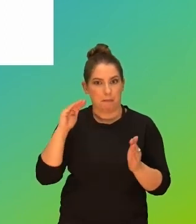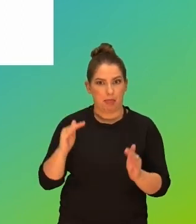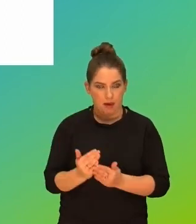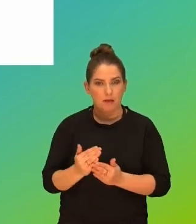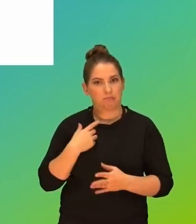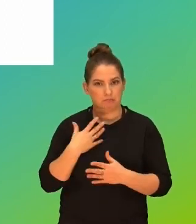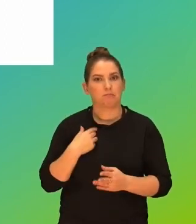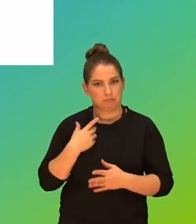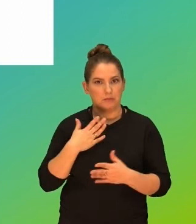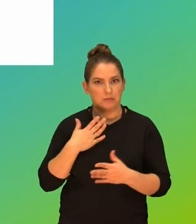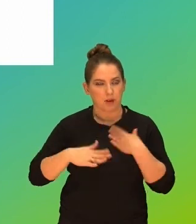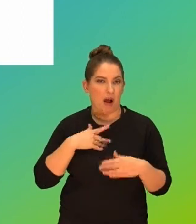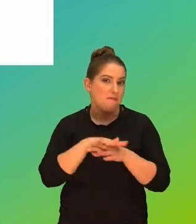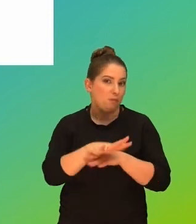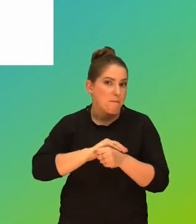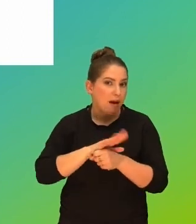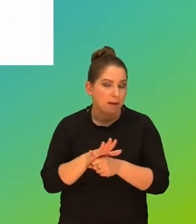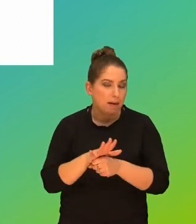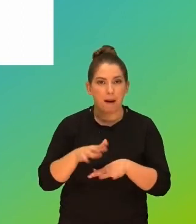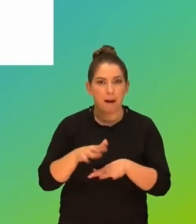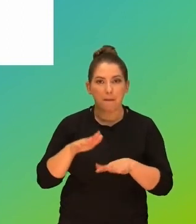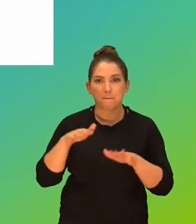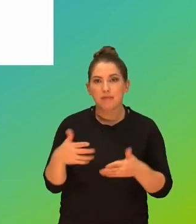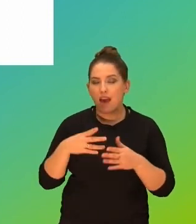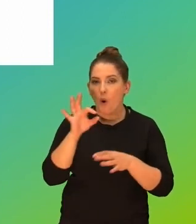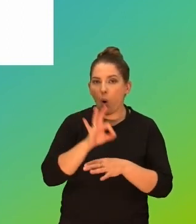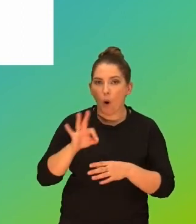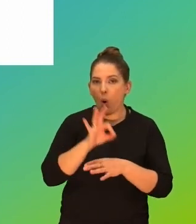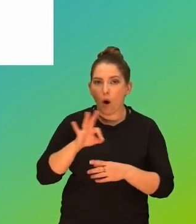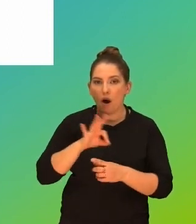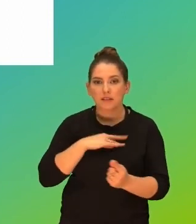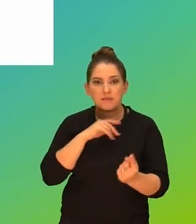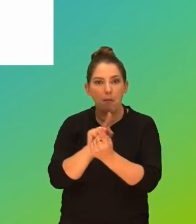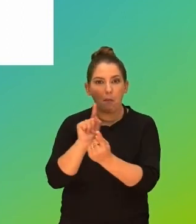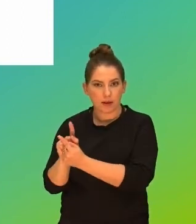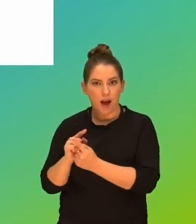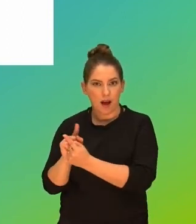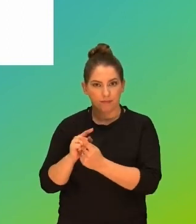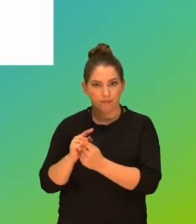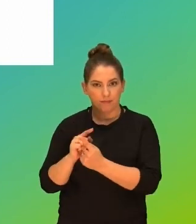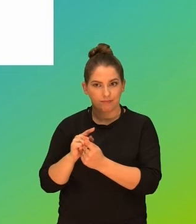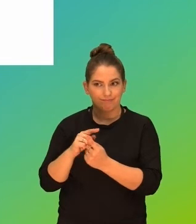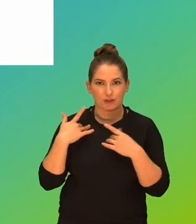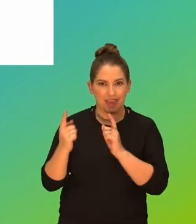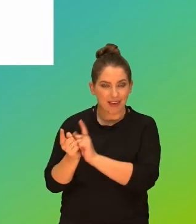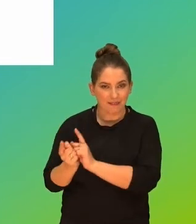Chociaż zastanawiamy się, czy to nie wpływ pandemii, że po prostu mieliśmy mniej okazji, aby spotykać się twarzą w twarz.